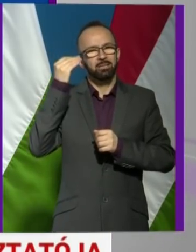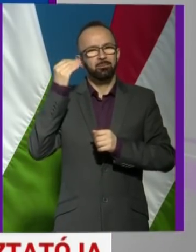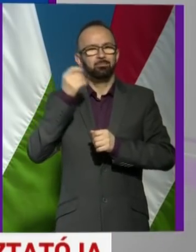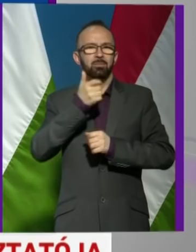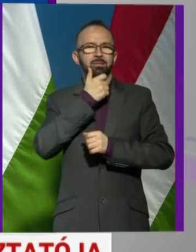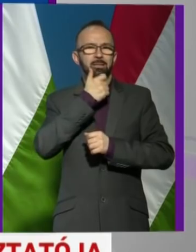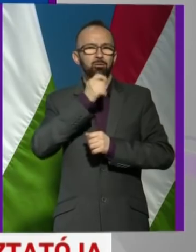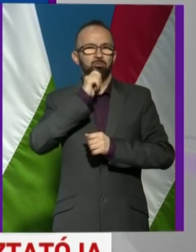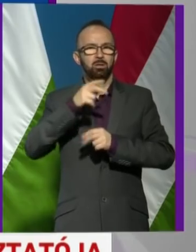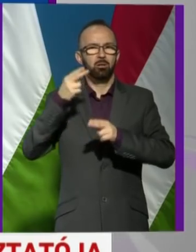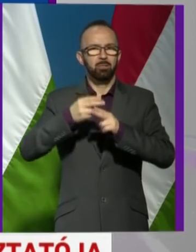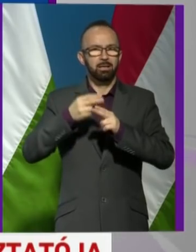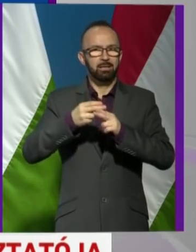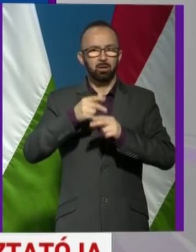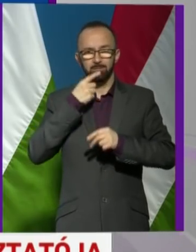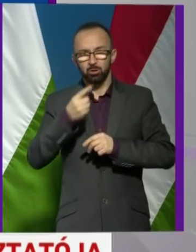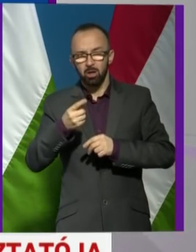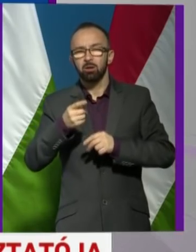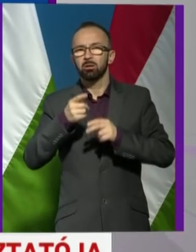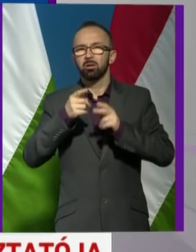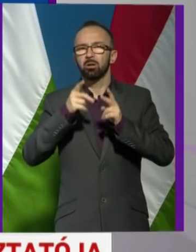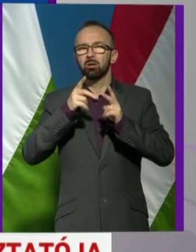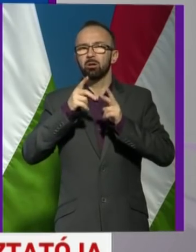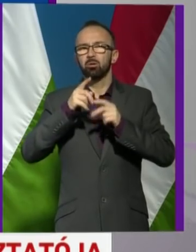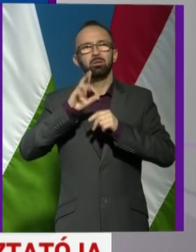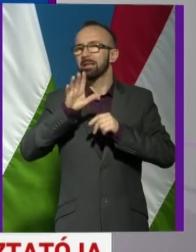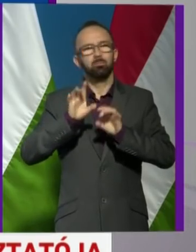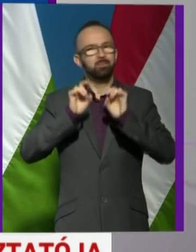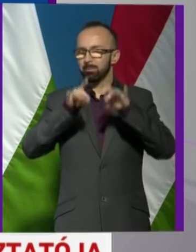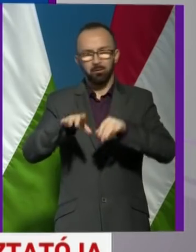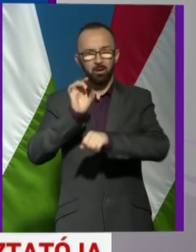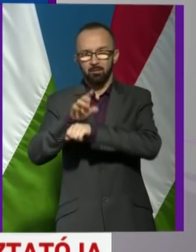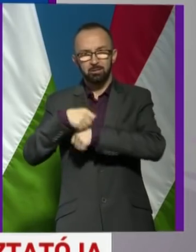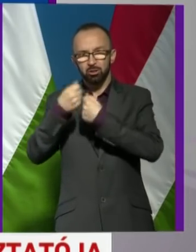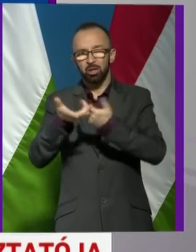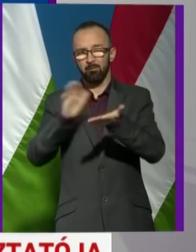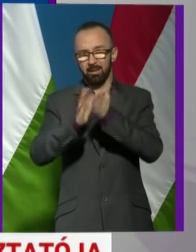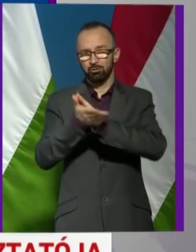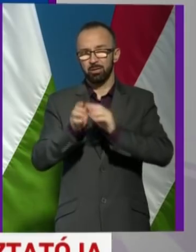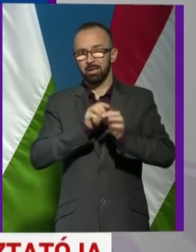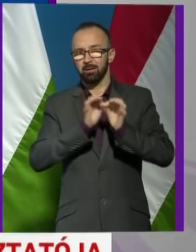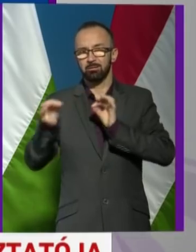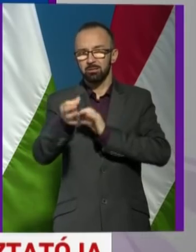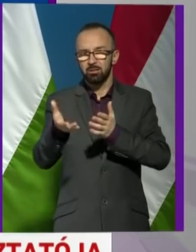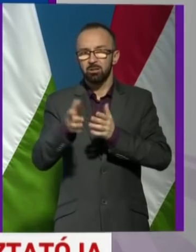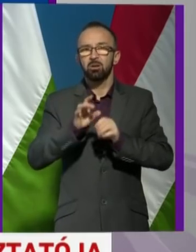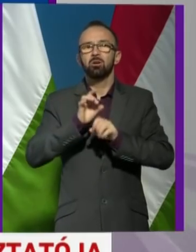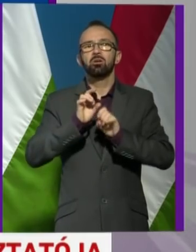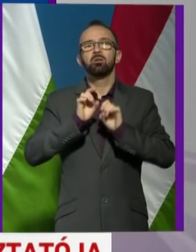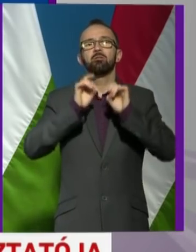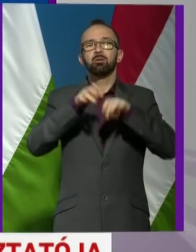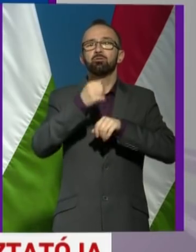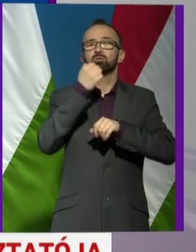idős magyar beteget most azt állítják, hogy nem a hazalátogató fia fertőzte meg, hanem a felesége. Ugyanakkor a fiú a saját